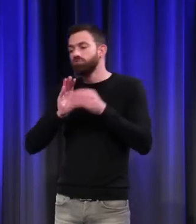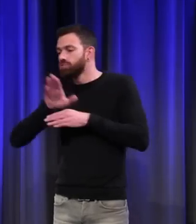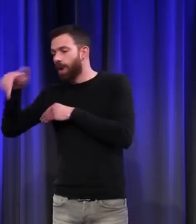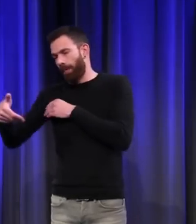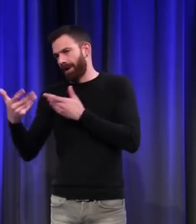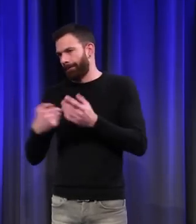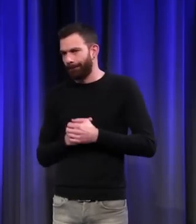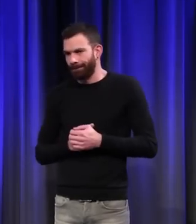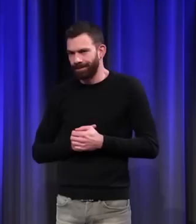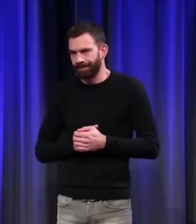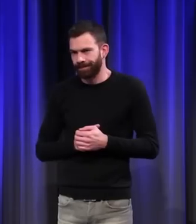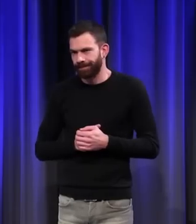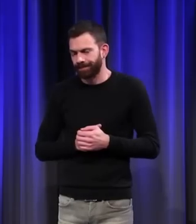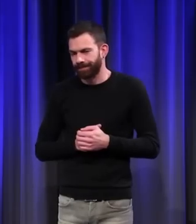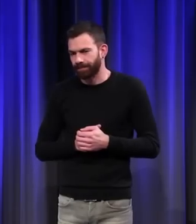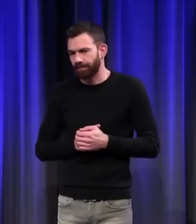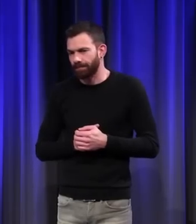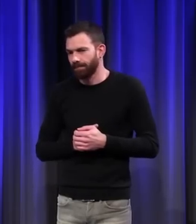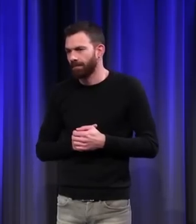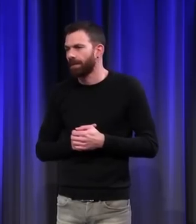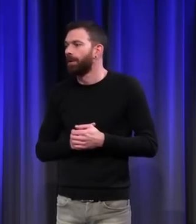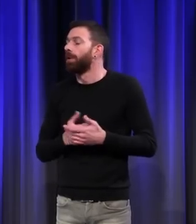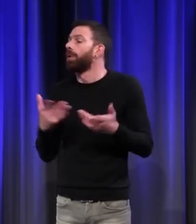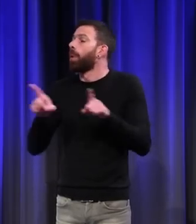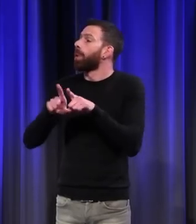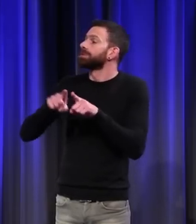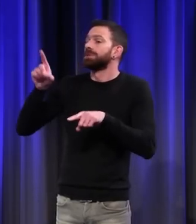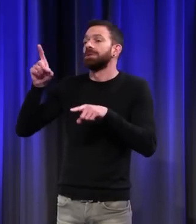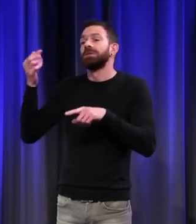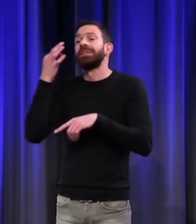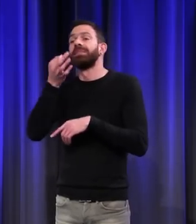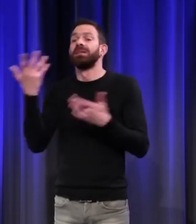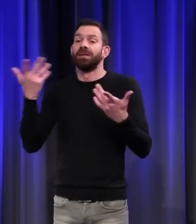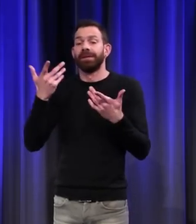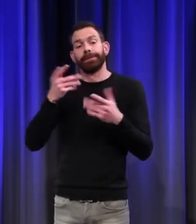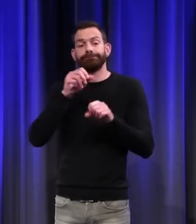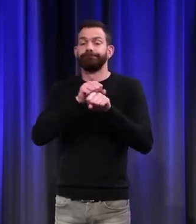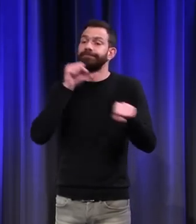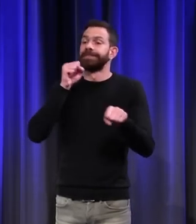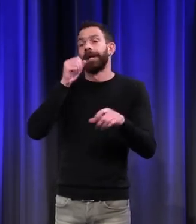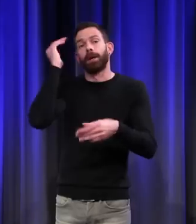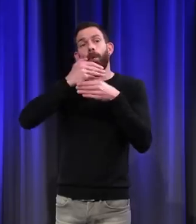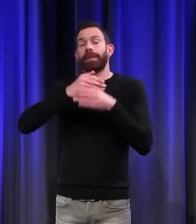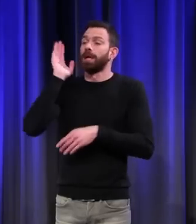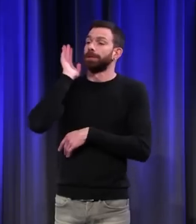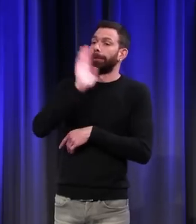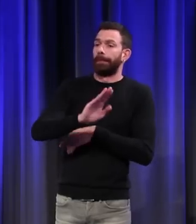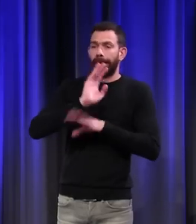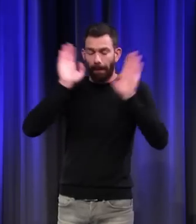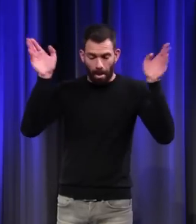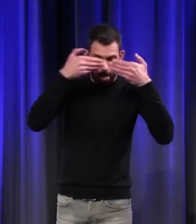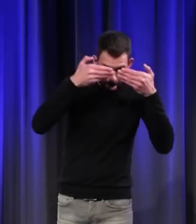le Moyen Âge. On dit parfois aussi « siècles analfabètes, siècles d'obscurantisme,